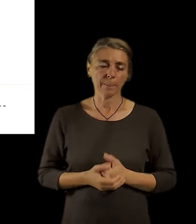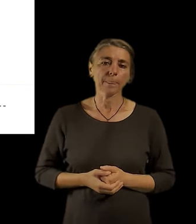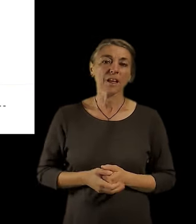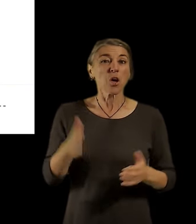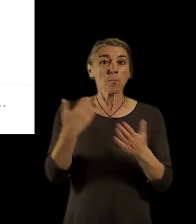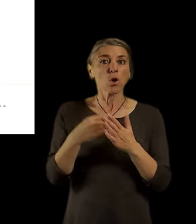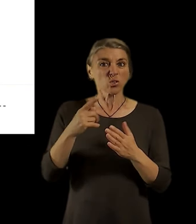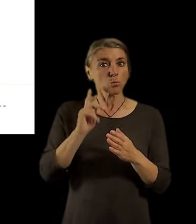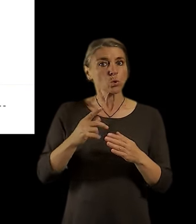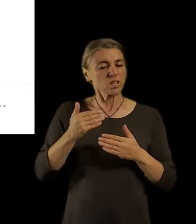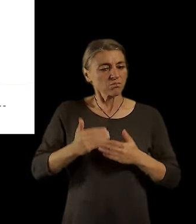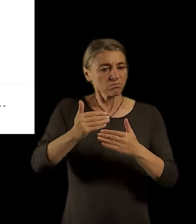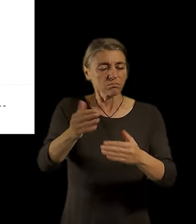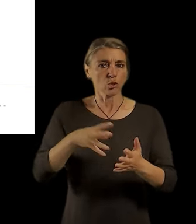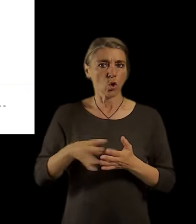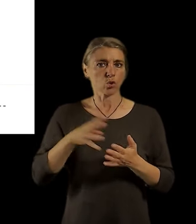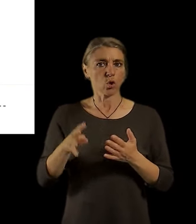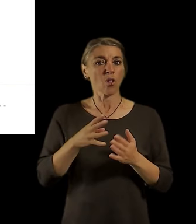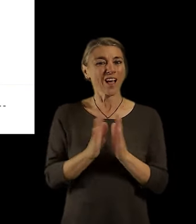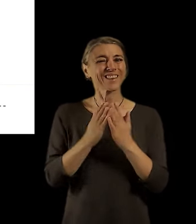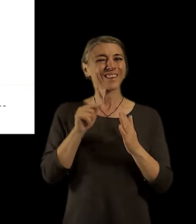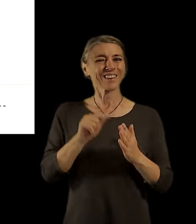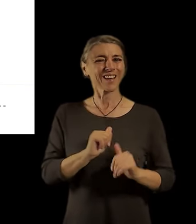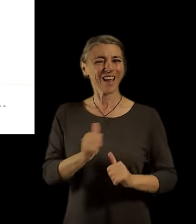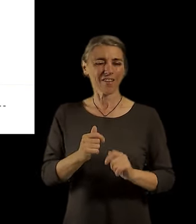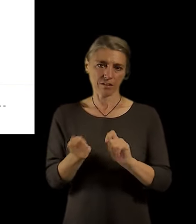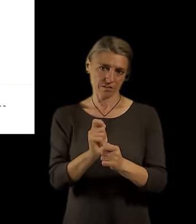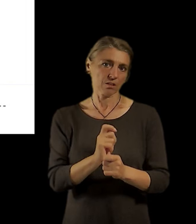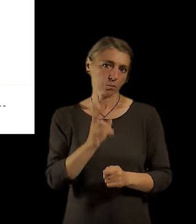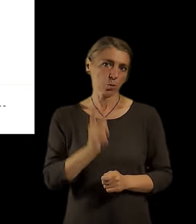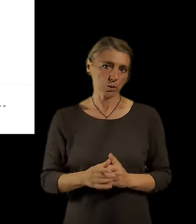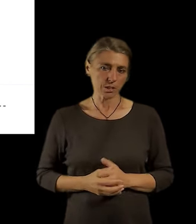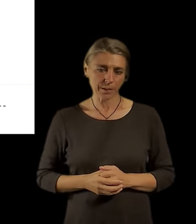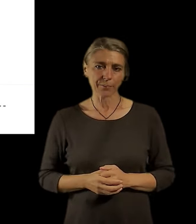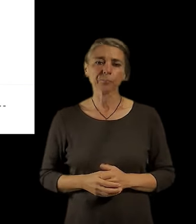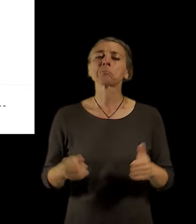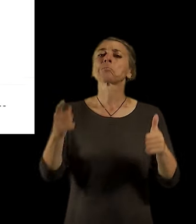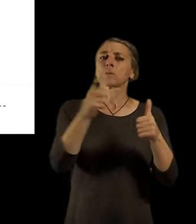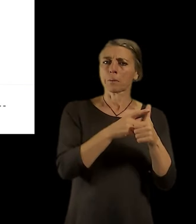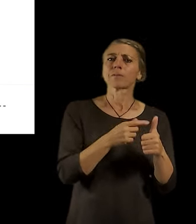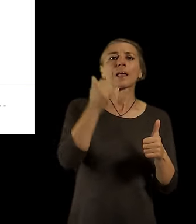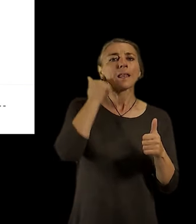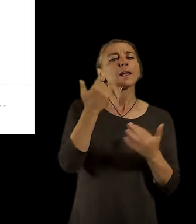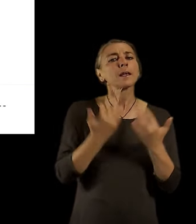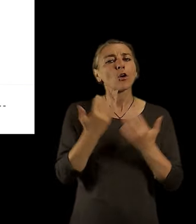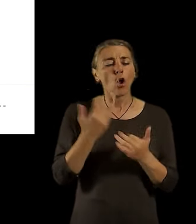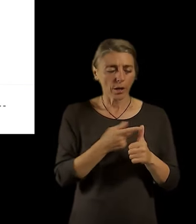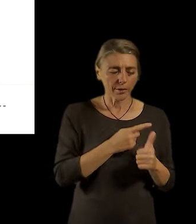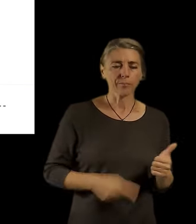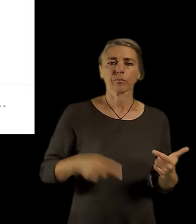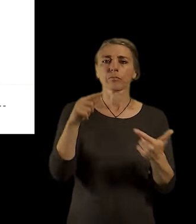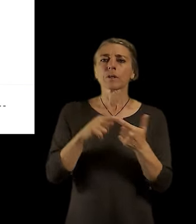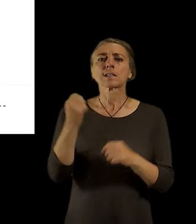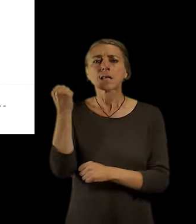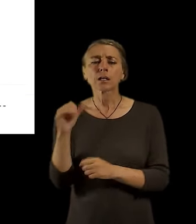tématům, která řešíme, je to tady ta demografie, potom základní, mateřské a střední školy. Zabýváme se také